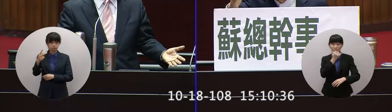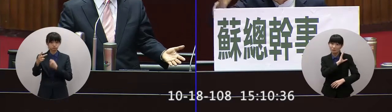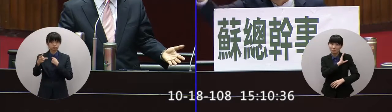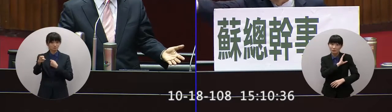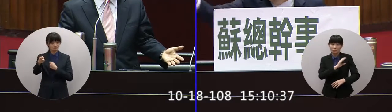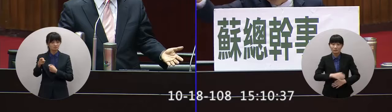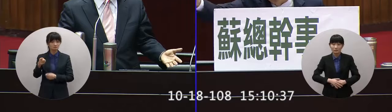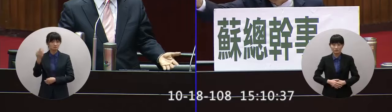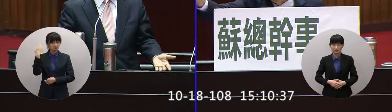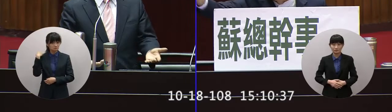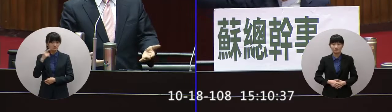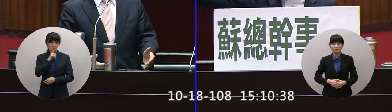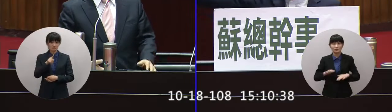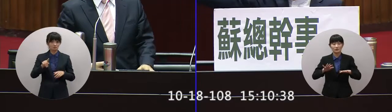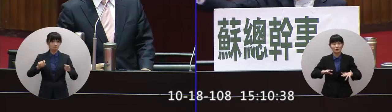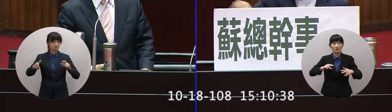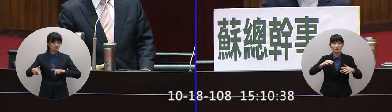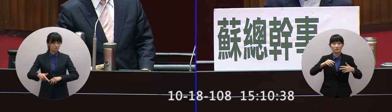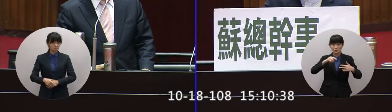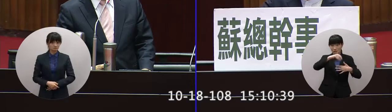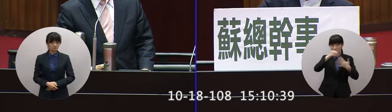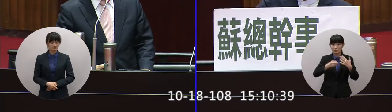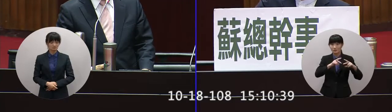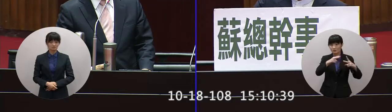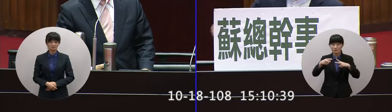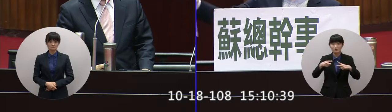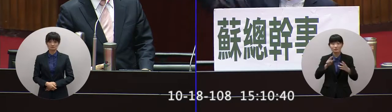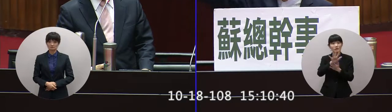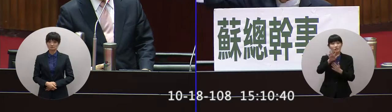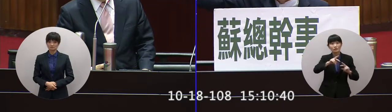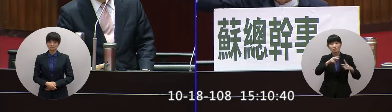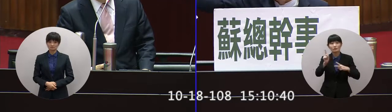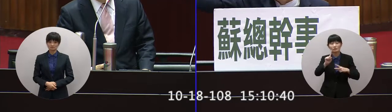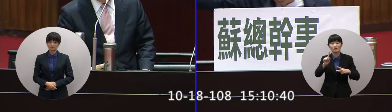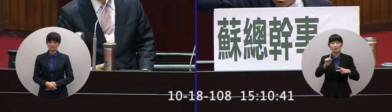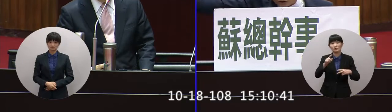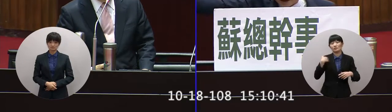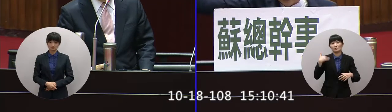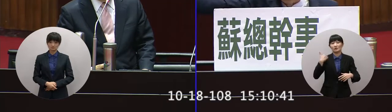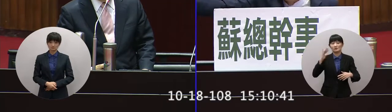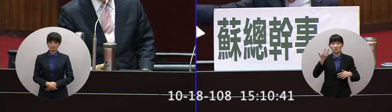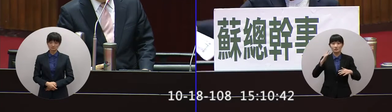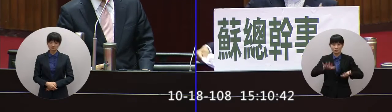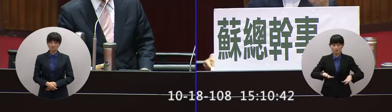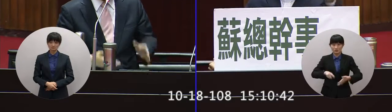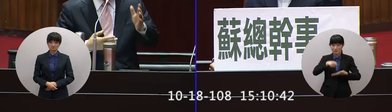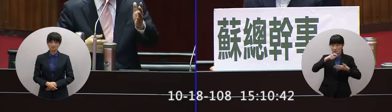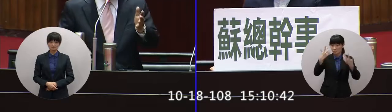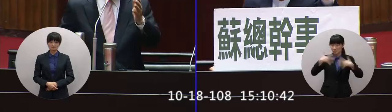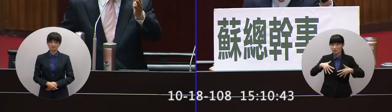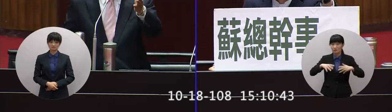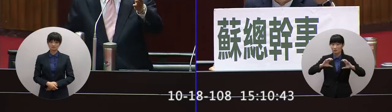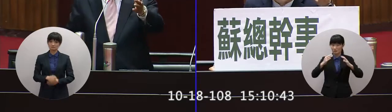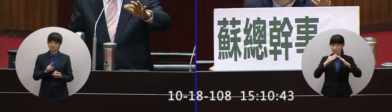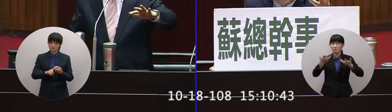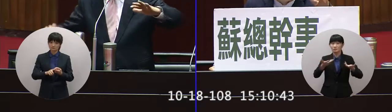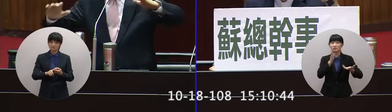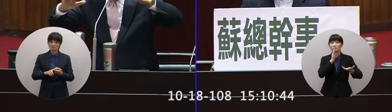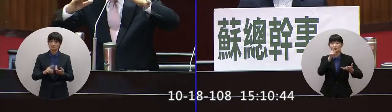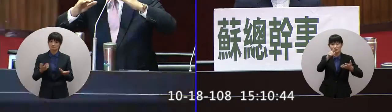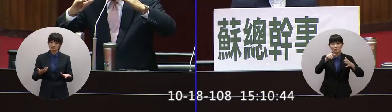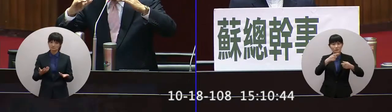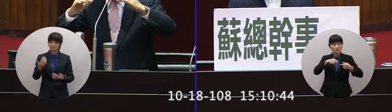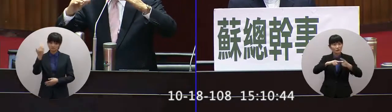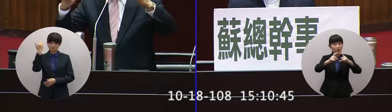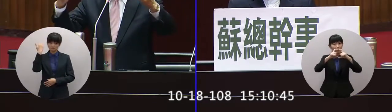這個下怎麼修韓國怎麼修我不知道但是我提出來這個問題這是國政啊你不會回答